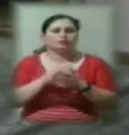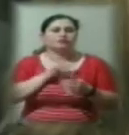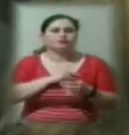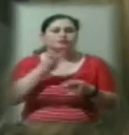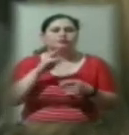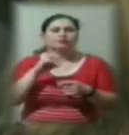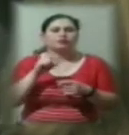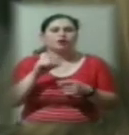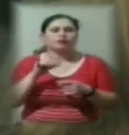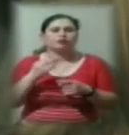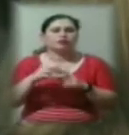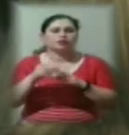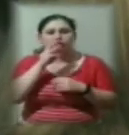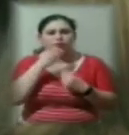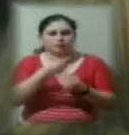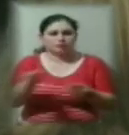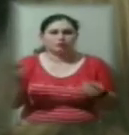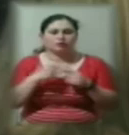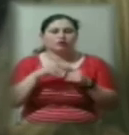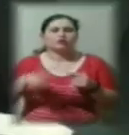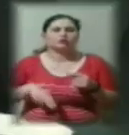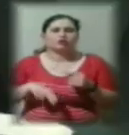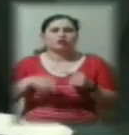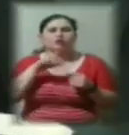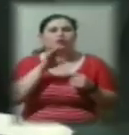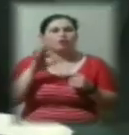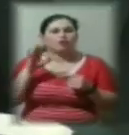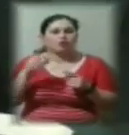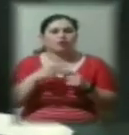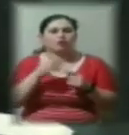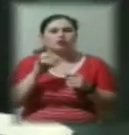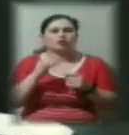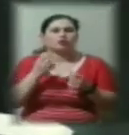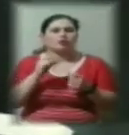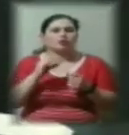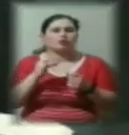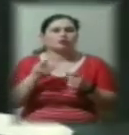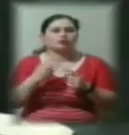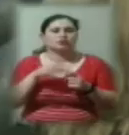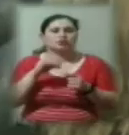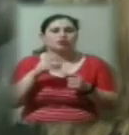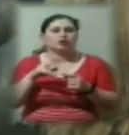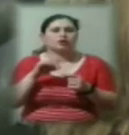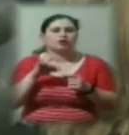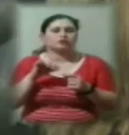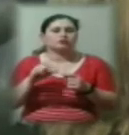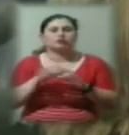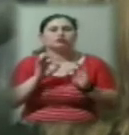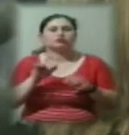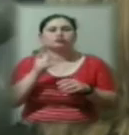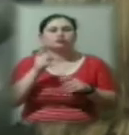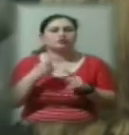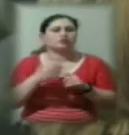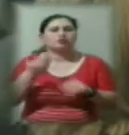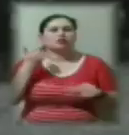плати. Директор товариства з обмеженою відповідальністю машинобудівна комплектація Микола Хірса розповів, чому не могли раніше виплатити